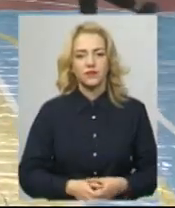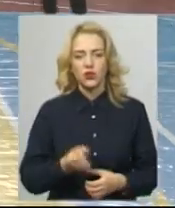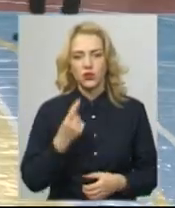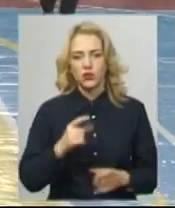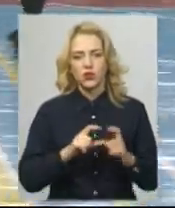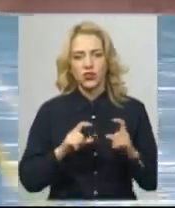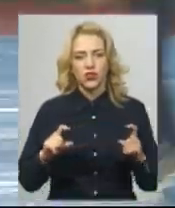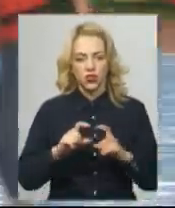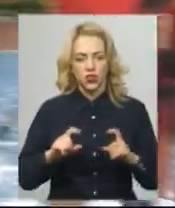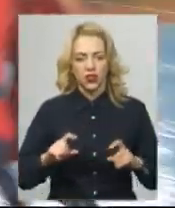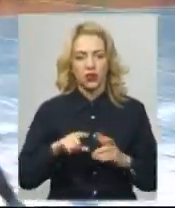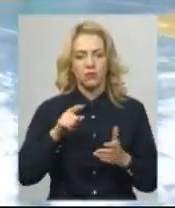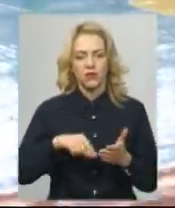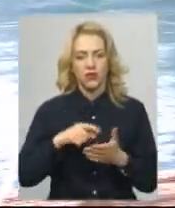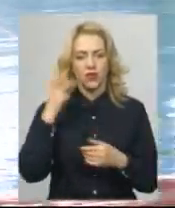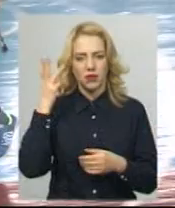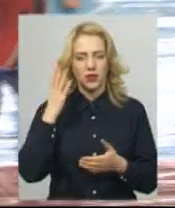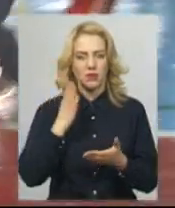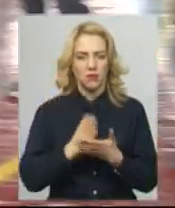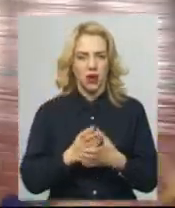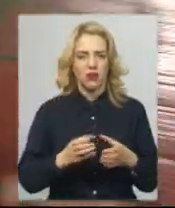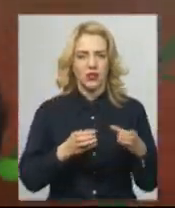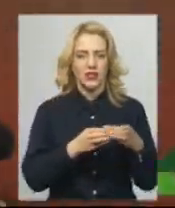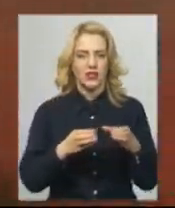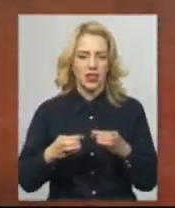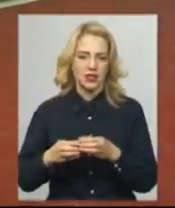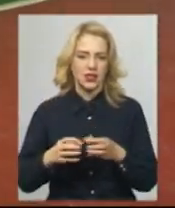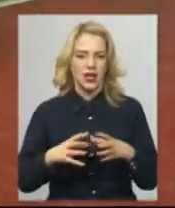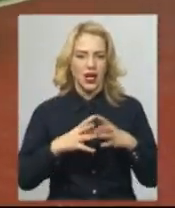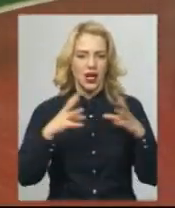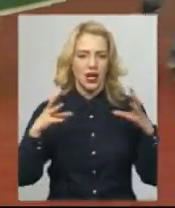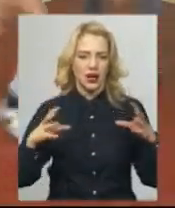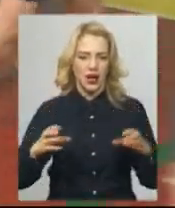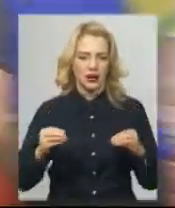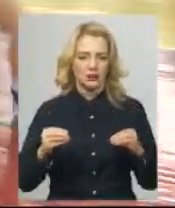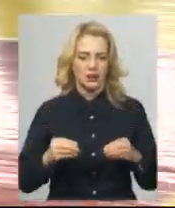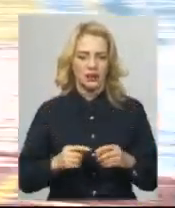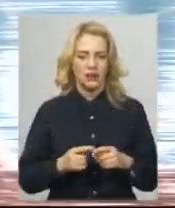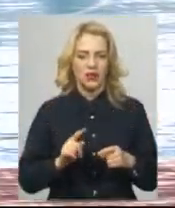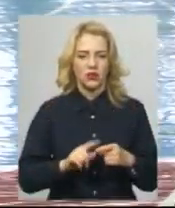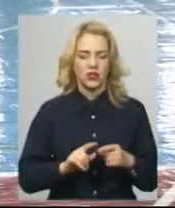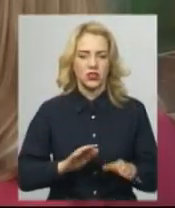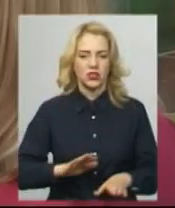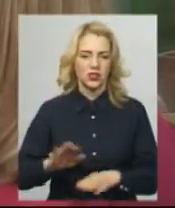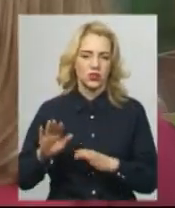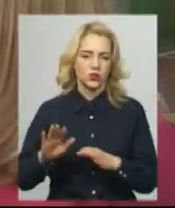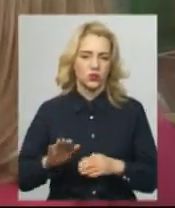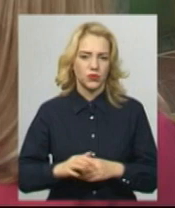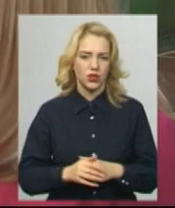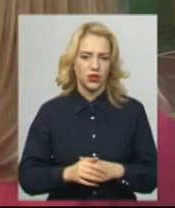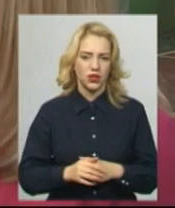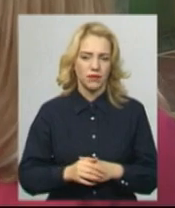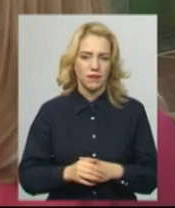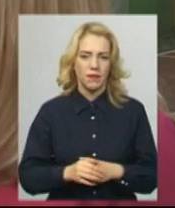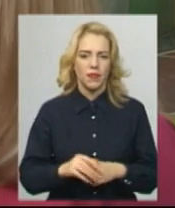шкіл Хмельницької має секцію безконтактного регби, каже заступник директор департаменту освіти та науки Хмельницької міської ради Надія Балабуст. Це